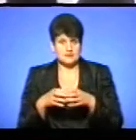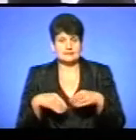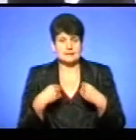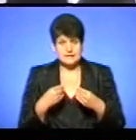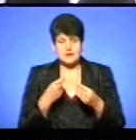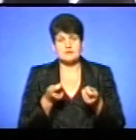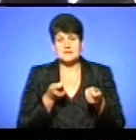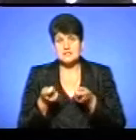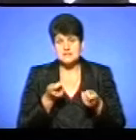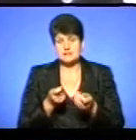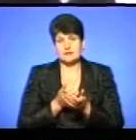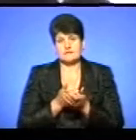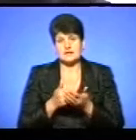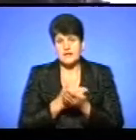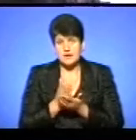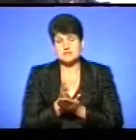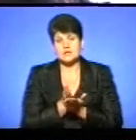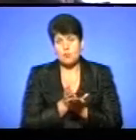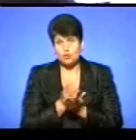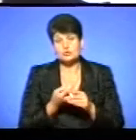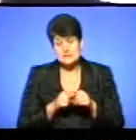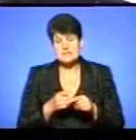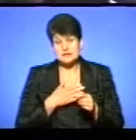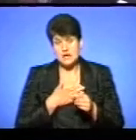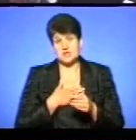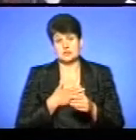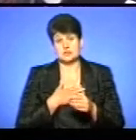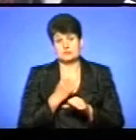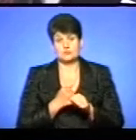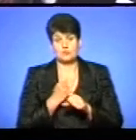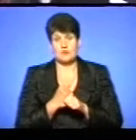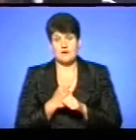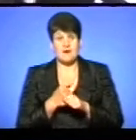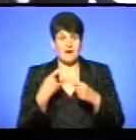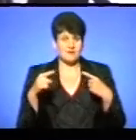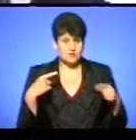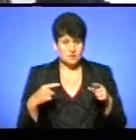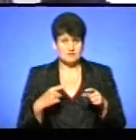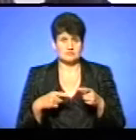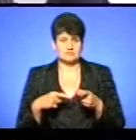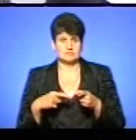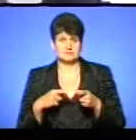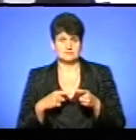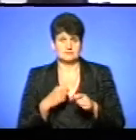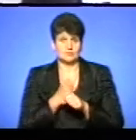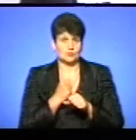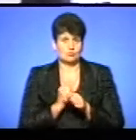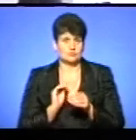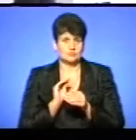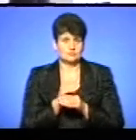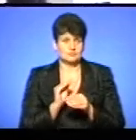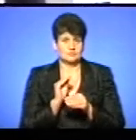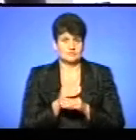адміністративних комунальних послуг населенню. Це значить власні повноваження. А долеговні повноваження, на той вони